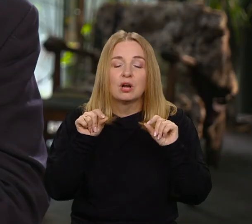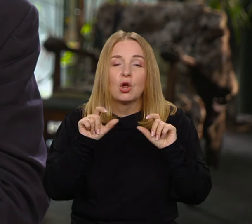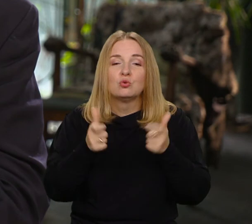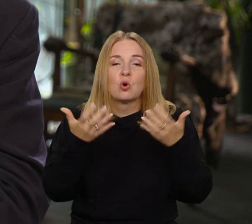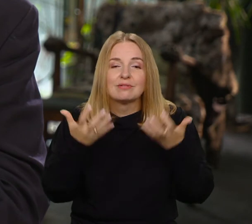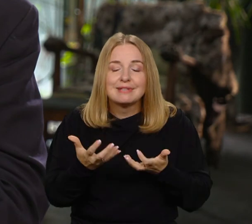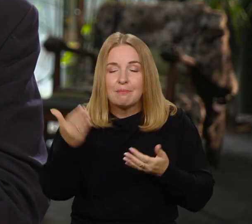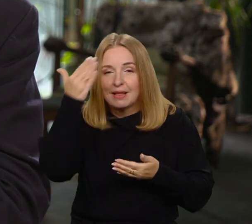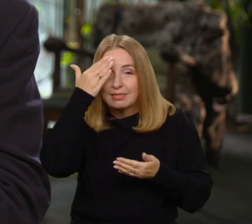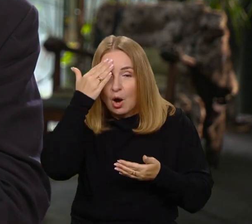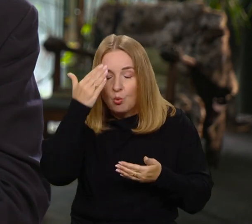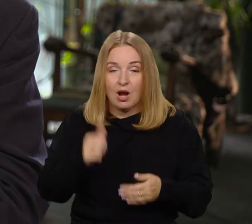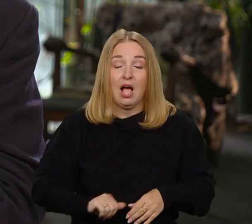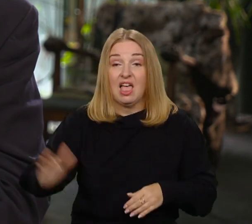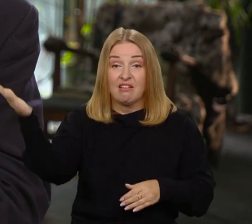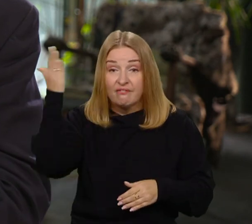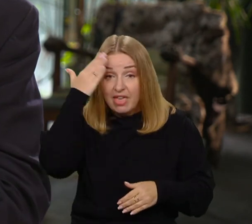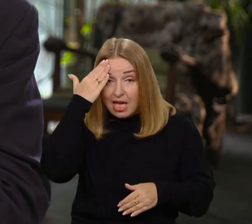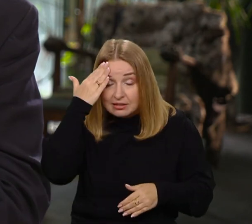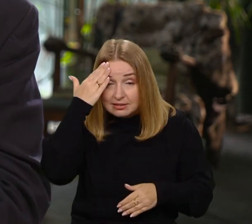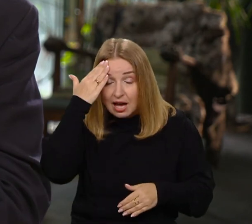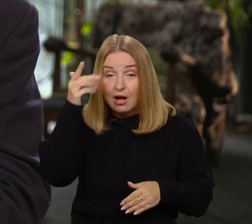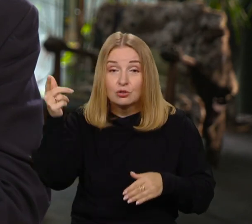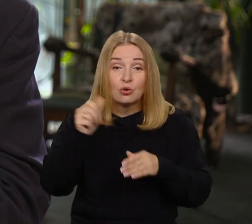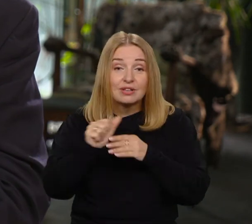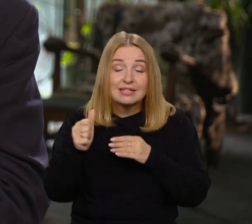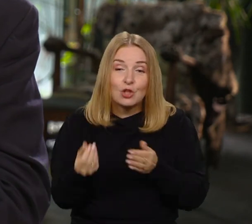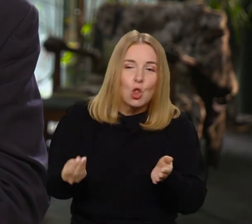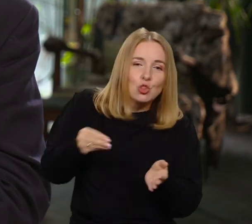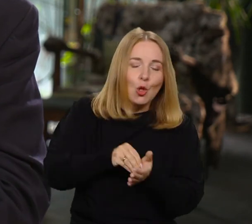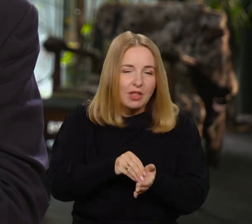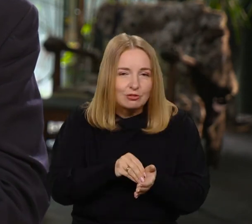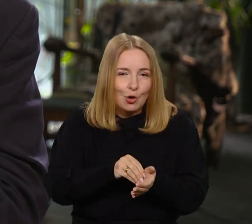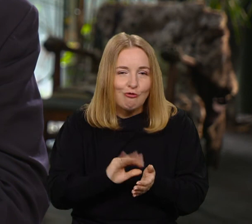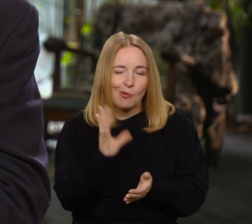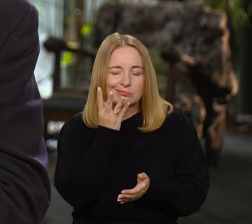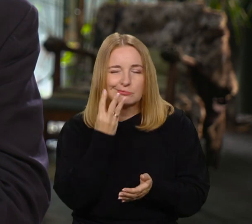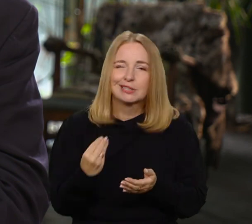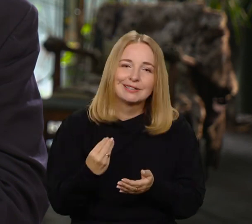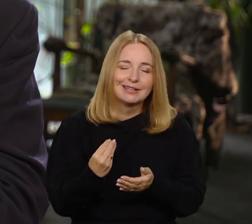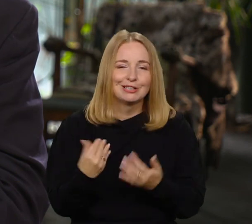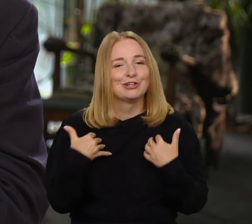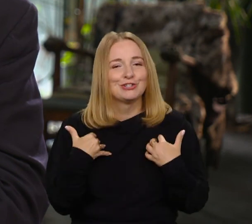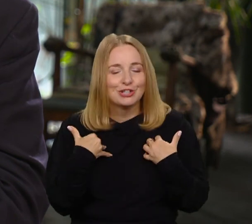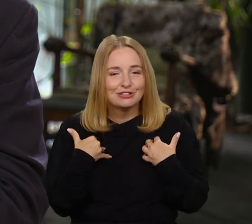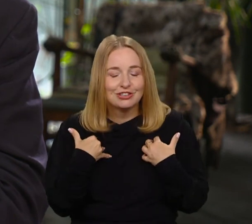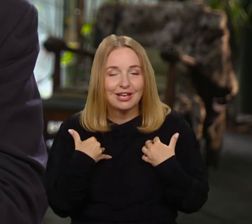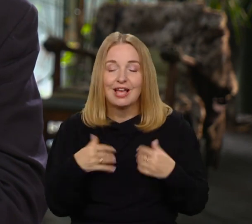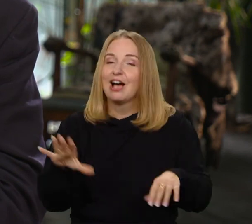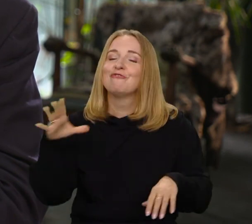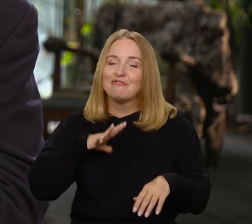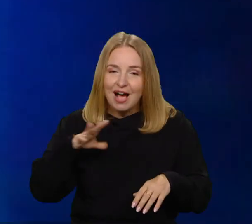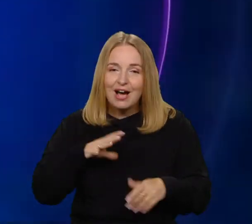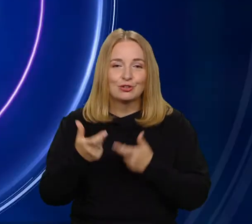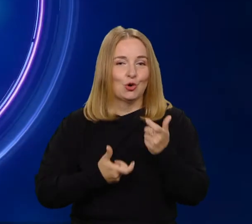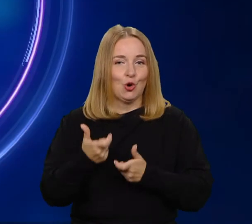Wiedza dodaje smaku życiu i dlatego jest gwarantowaną wartością, chociaż są tacy, co w to